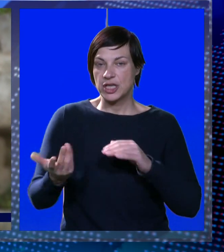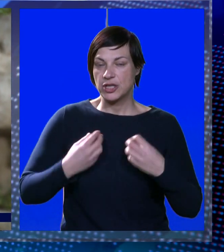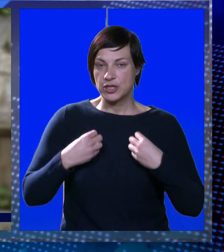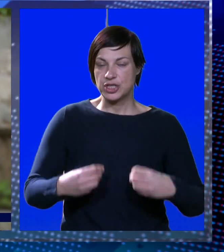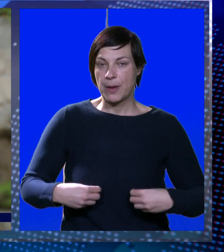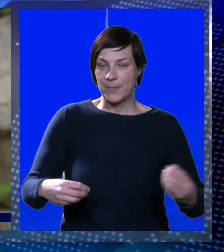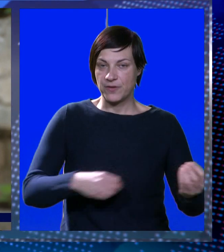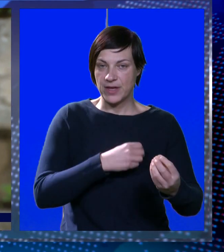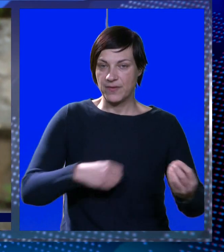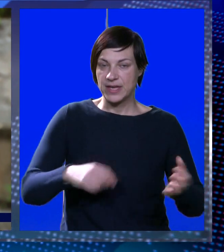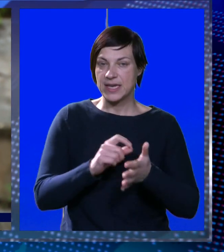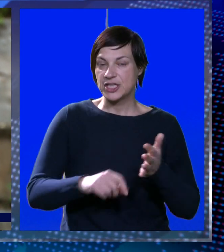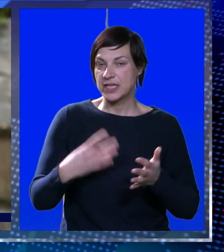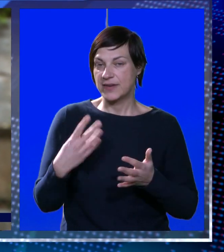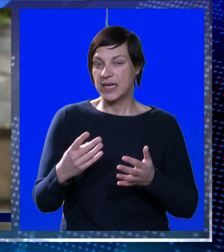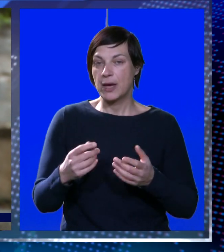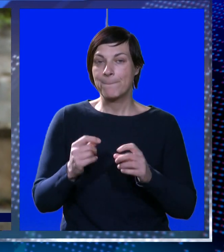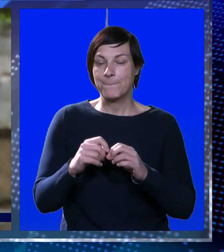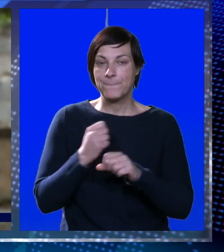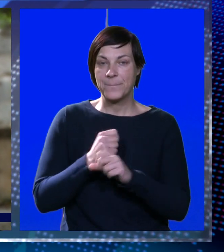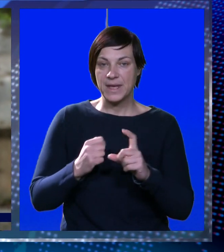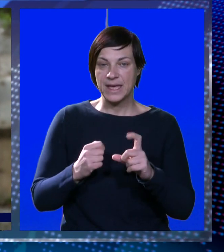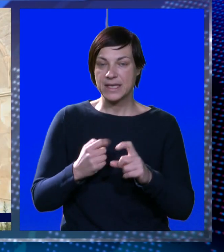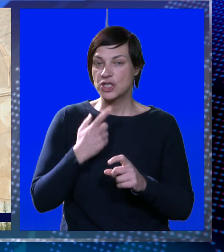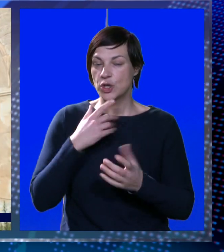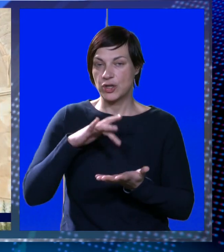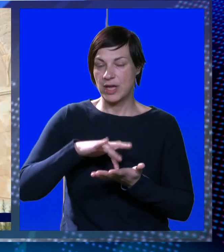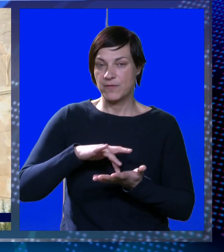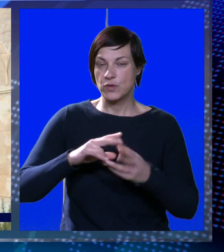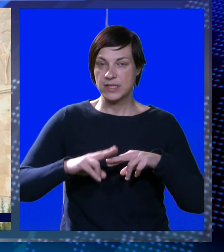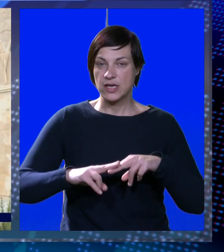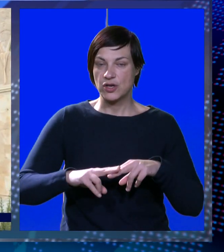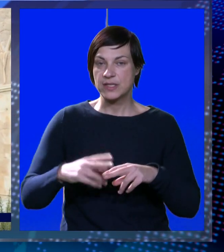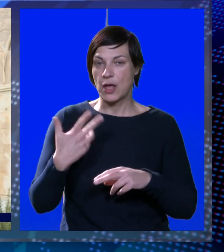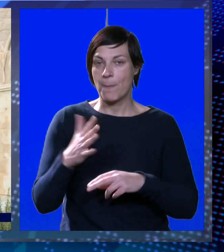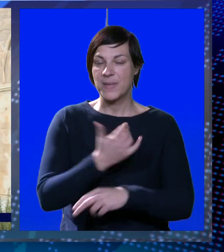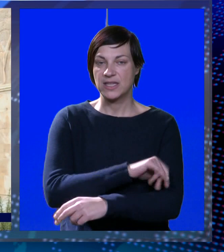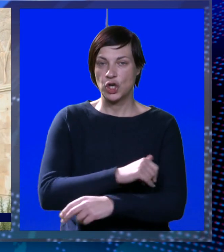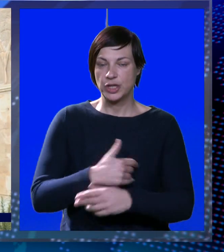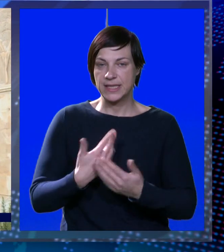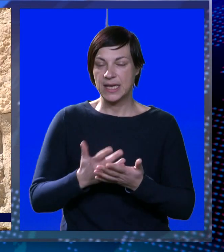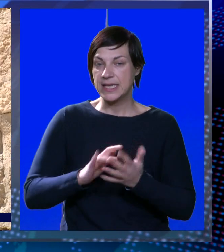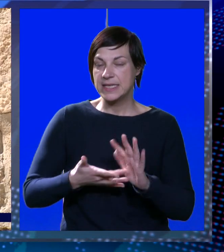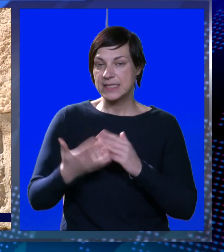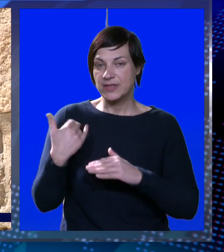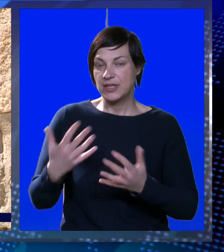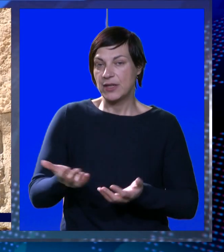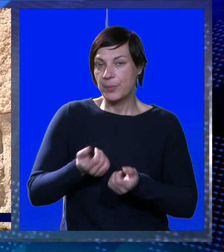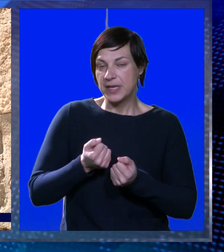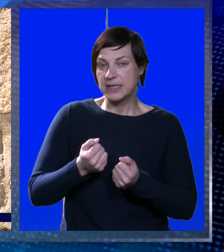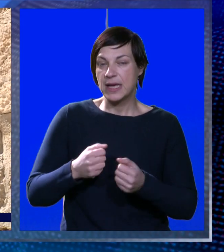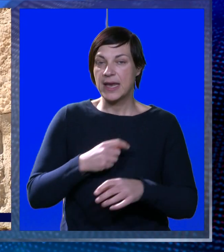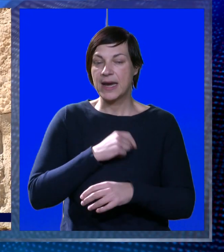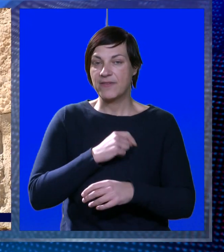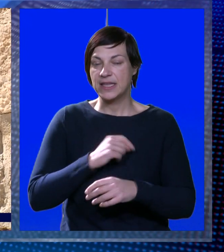čelo je došao profesor Violine i član kvarteta Sorkočević Slobodan Begić, koji je na toj funkciji ostao punih pet godina. Sve do nedavnog